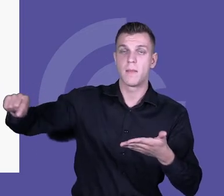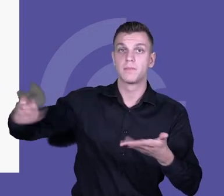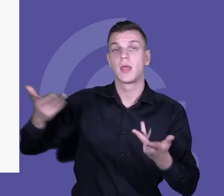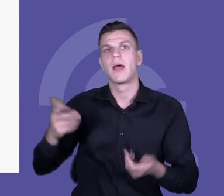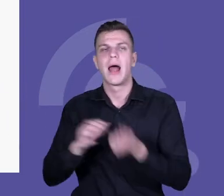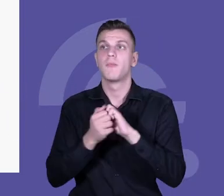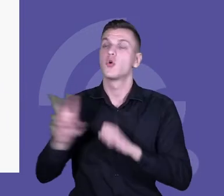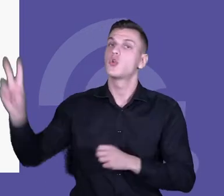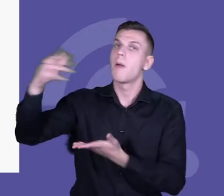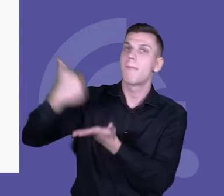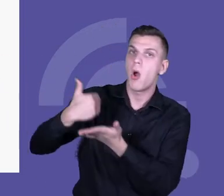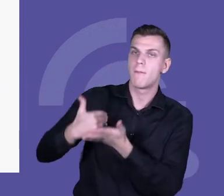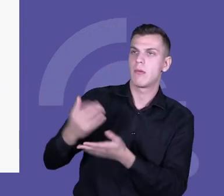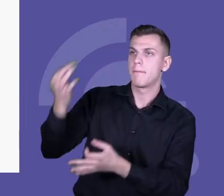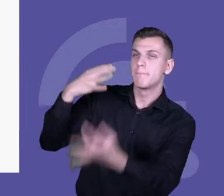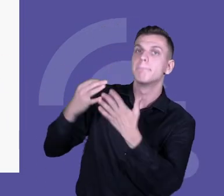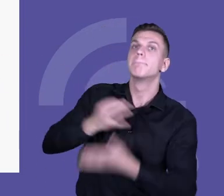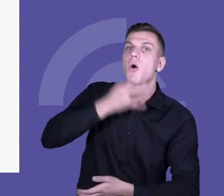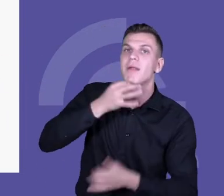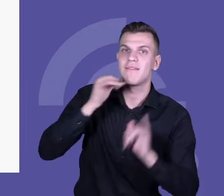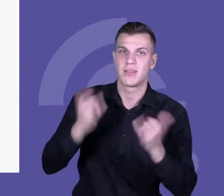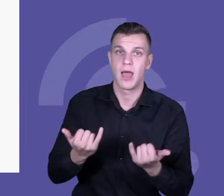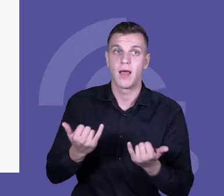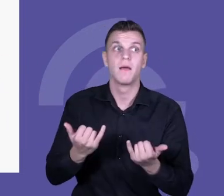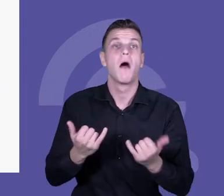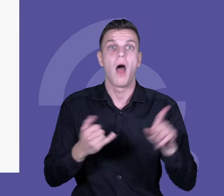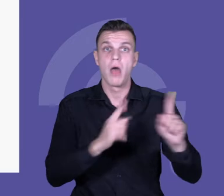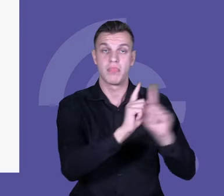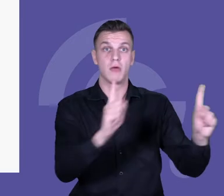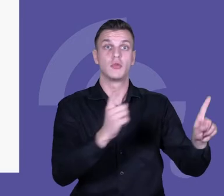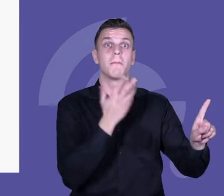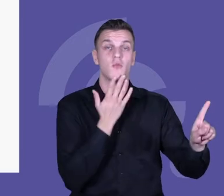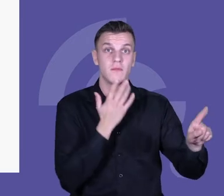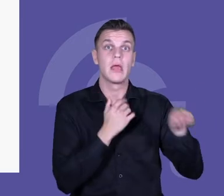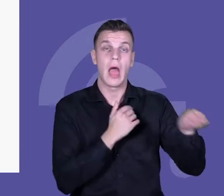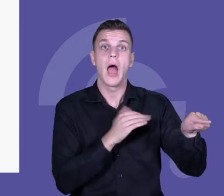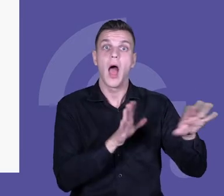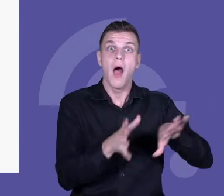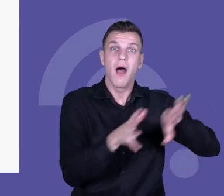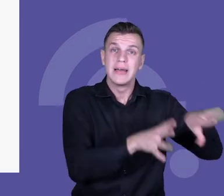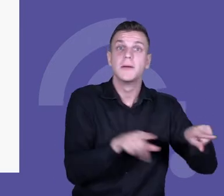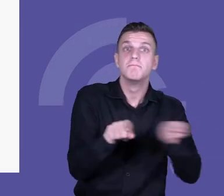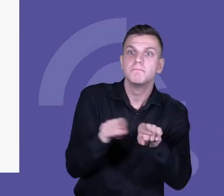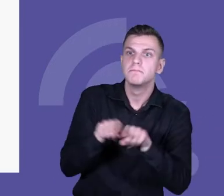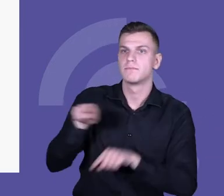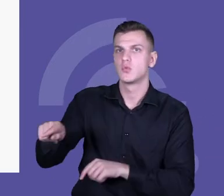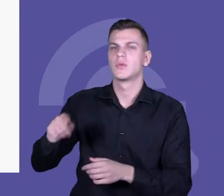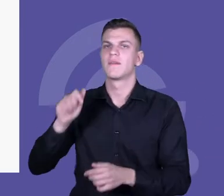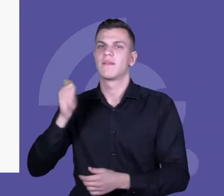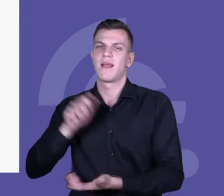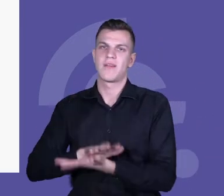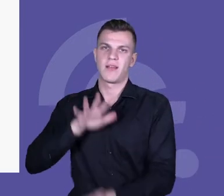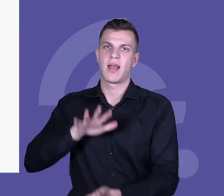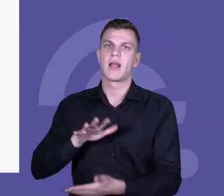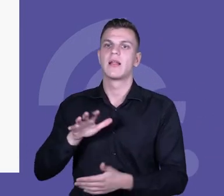To są dokładnie te same interwencje nauczyciela, których potrzebujemy, jak uczymy chociażby zarządzania sobą. No, ale ponieważ,